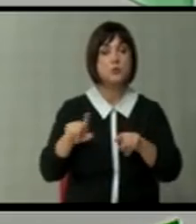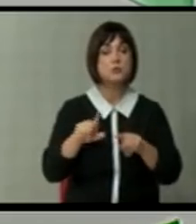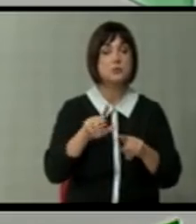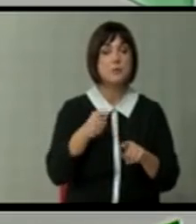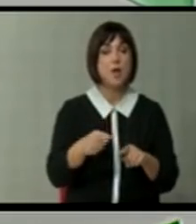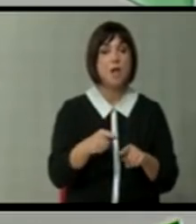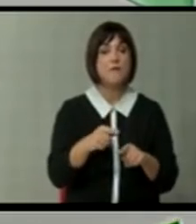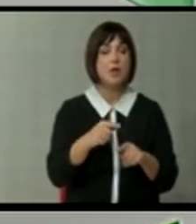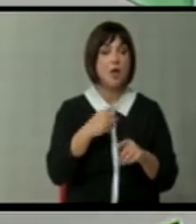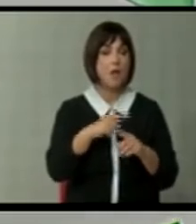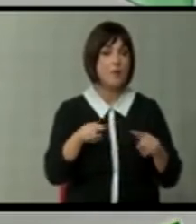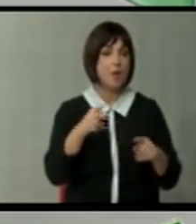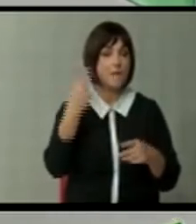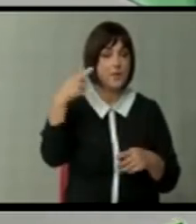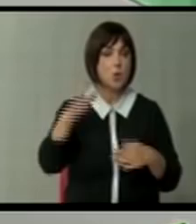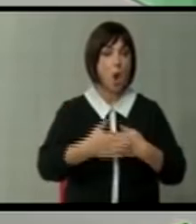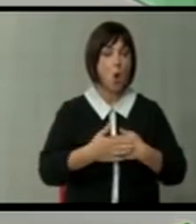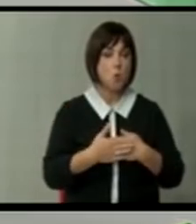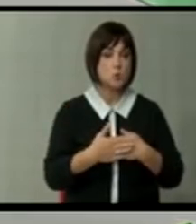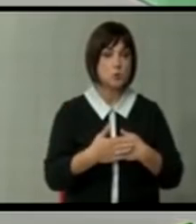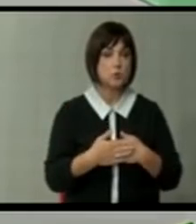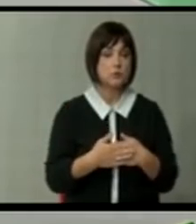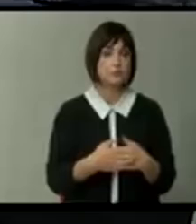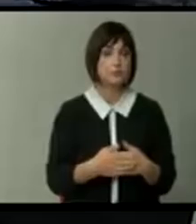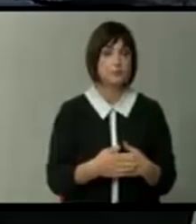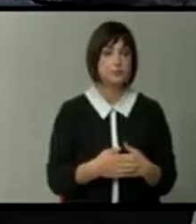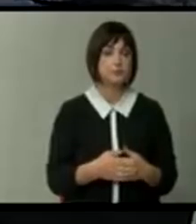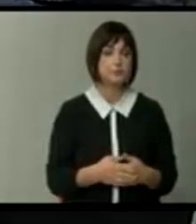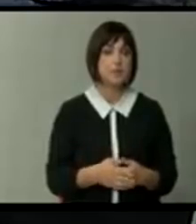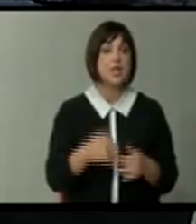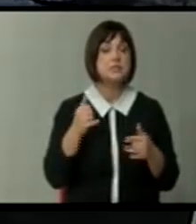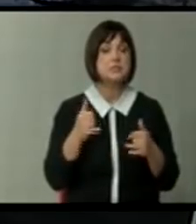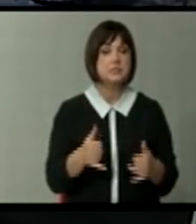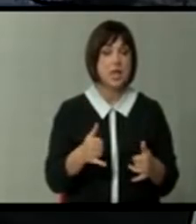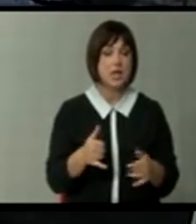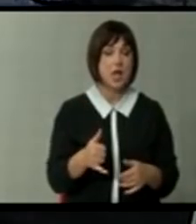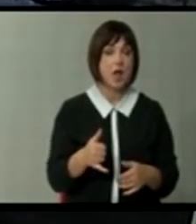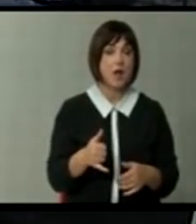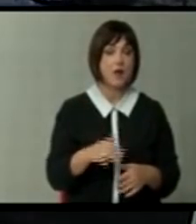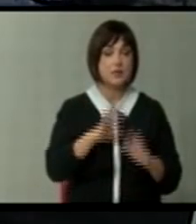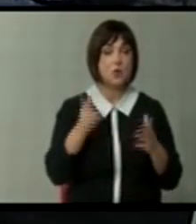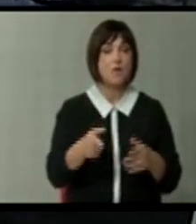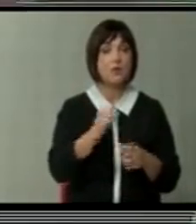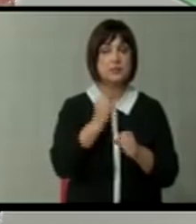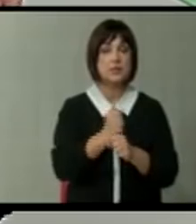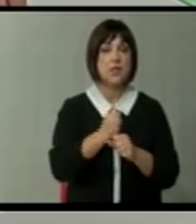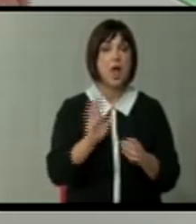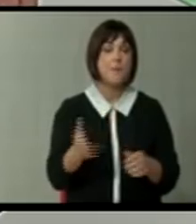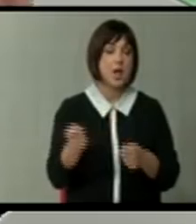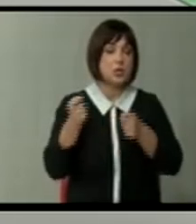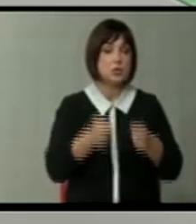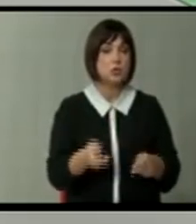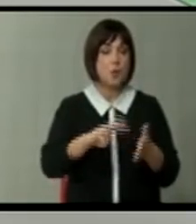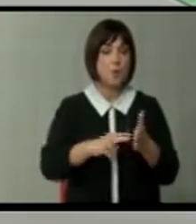констелација на мигународни односи. Ама пак сега политички. Сега, па затоа велам, тоа е целата работа. Пак е се носи